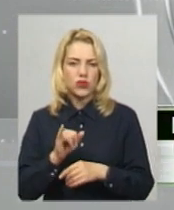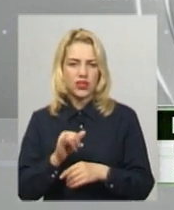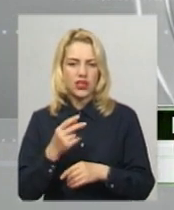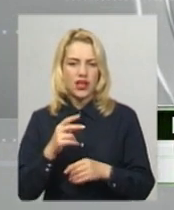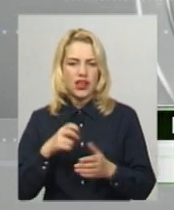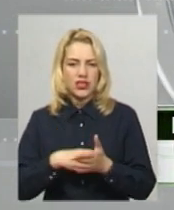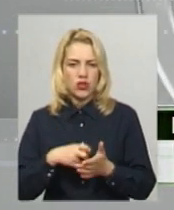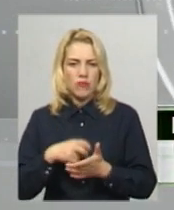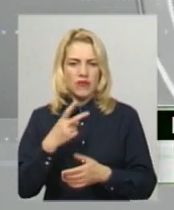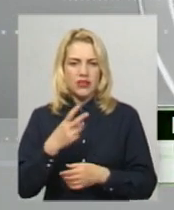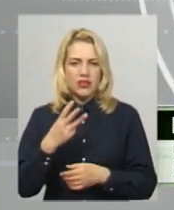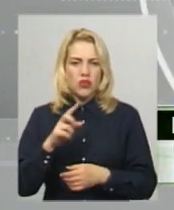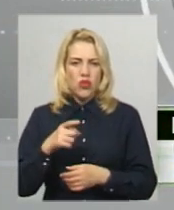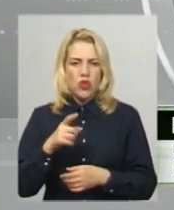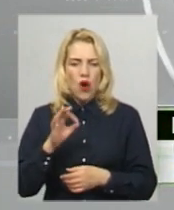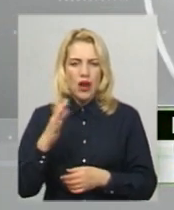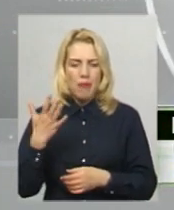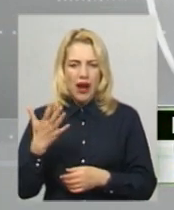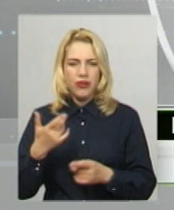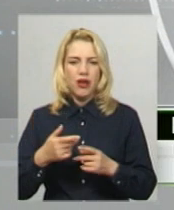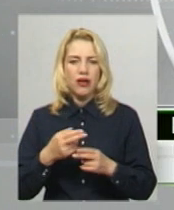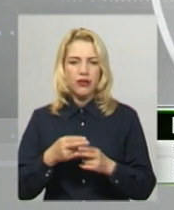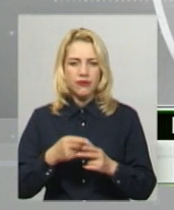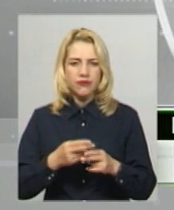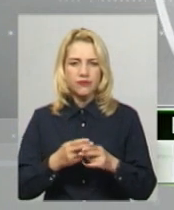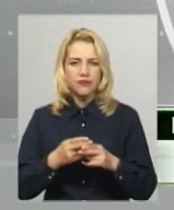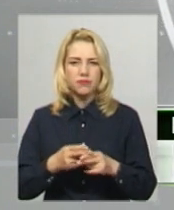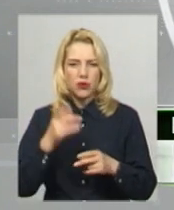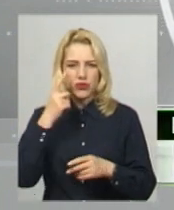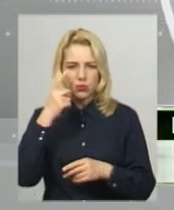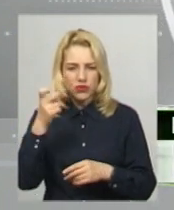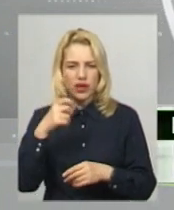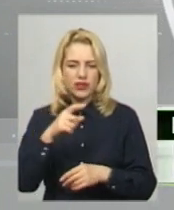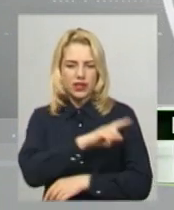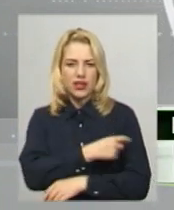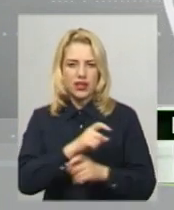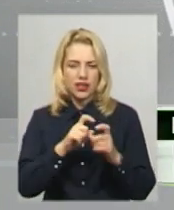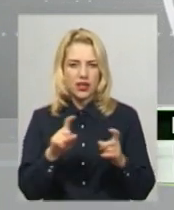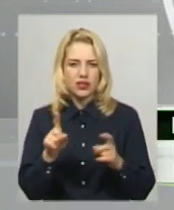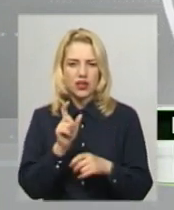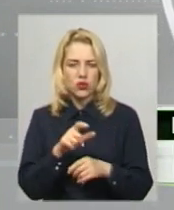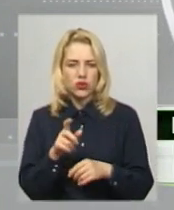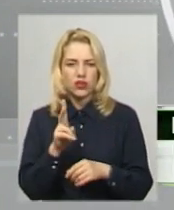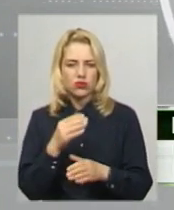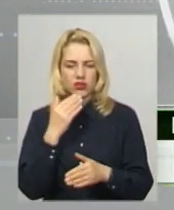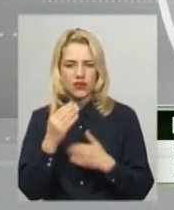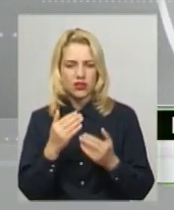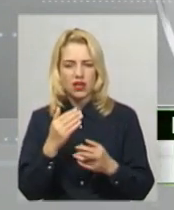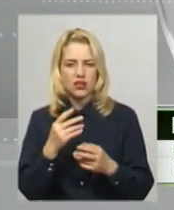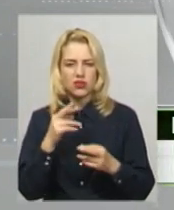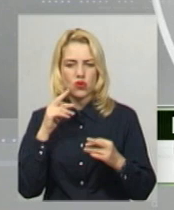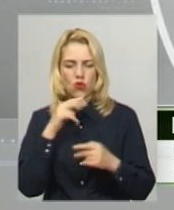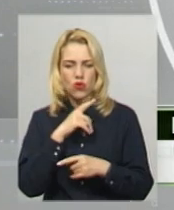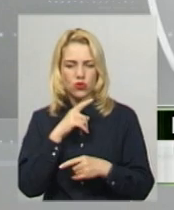.05 за номером 90 Дональальська районна лікарня повідомляє, що людей, які б зверталися з діагнозом утроєння